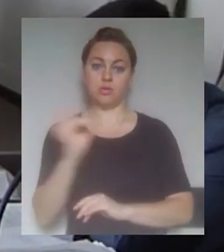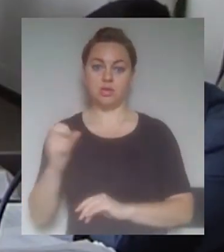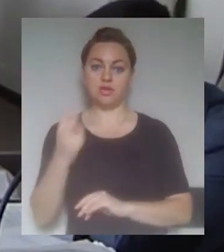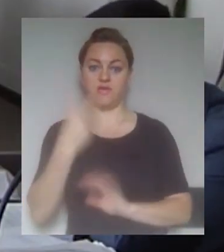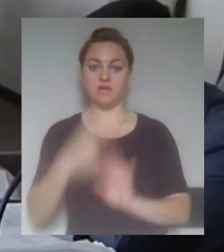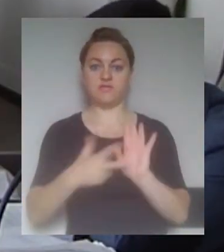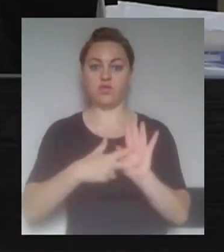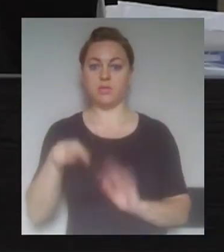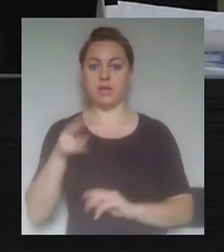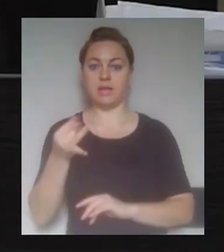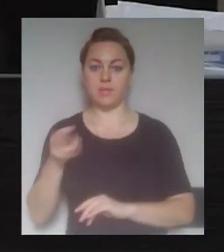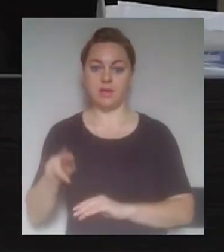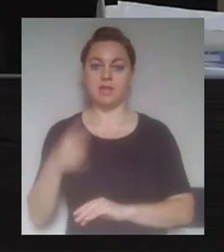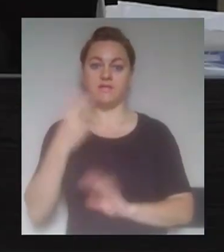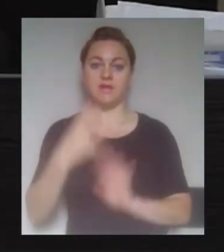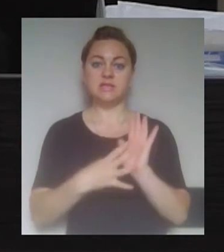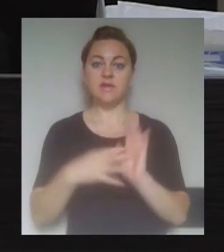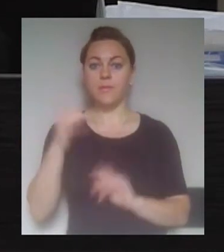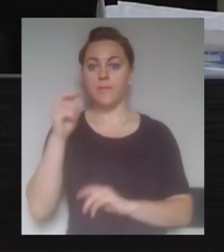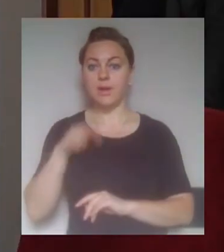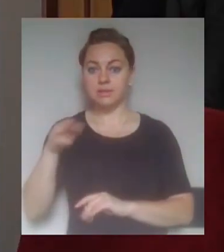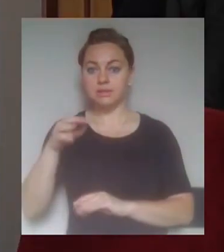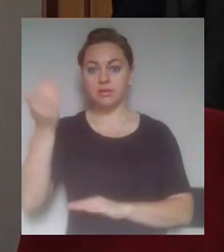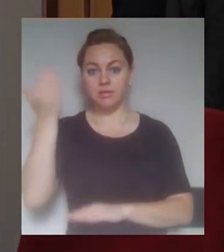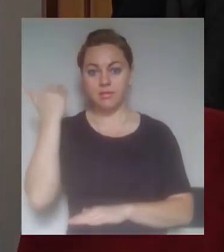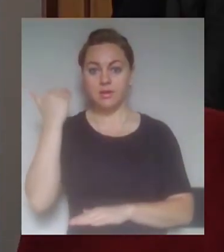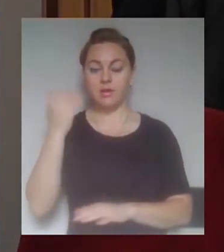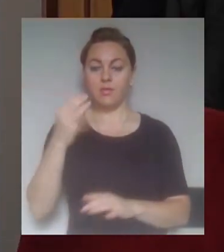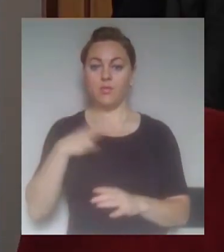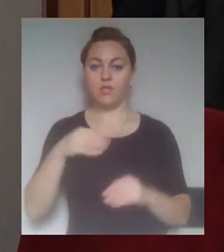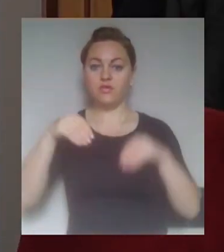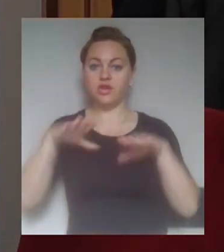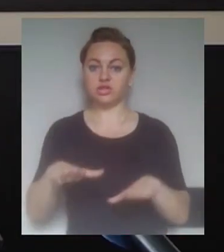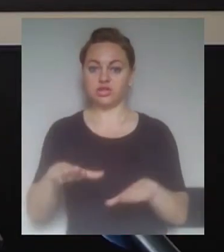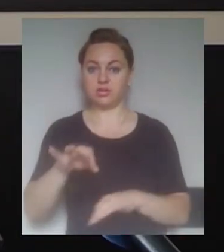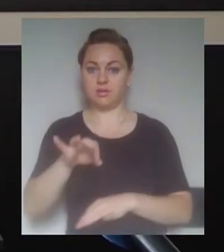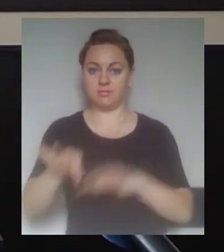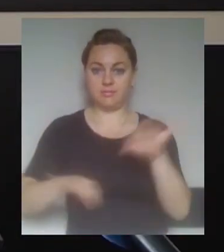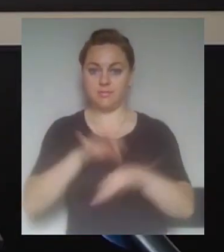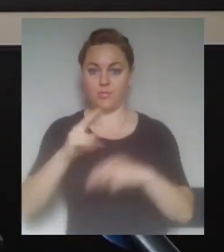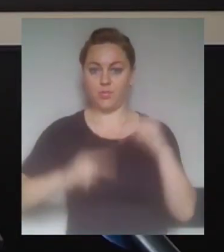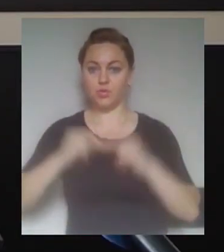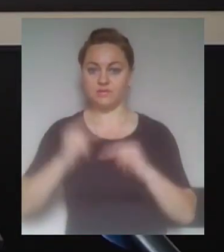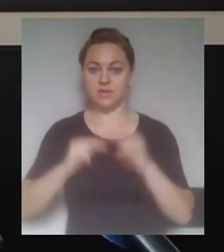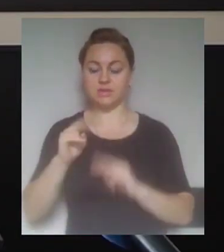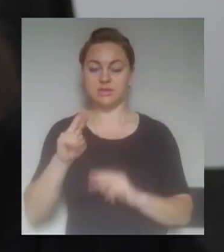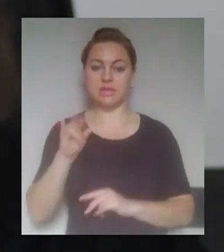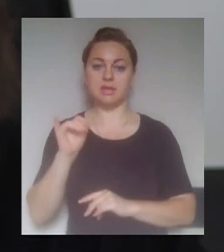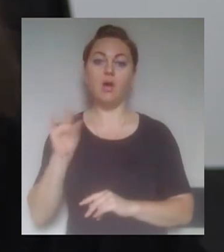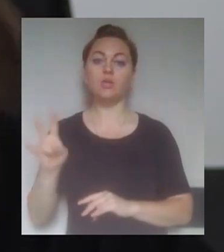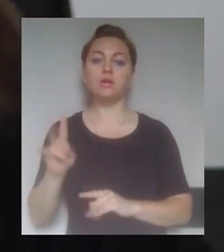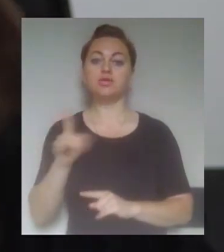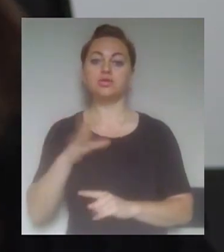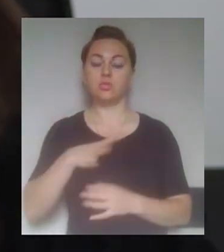березня Одеський окружний адміністративний суд визнав незаконним будівництво центру «Доктаун» та зобов'язав міський департамент екології розглянути